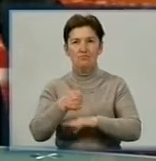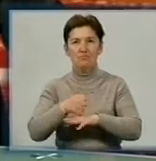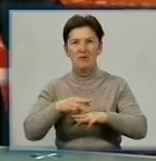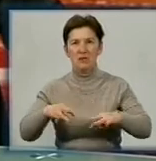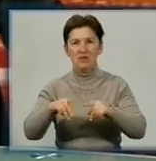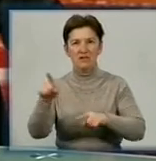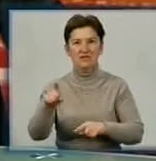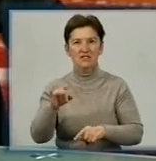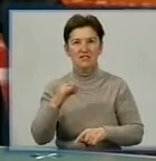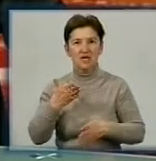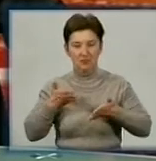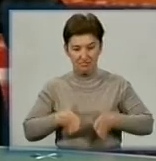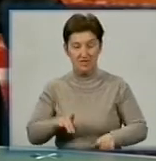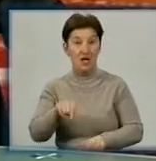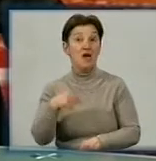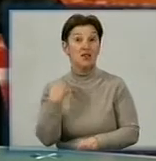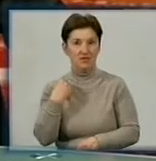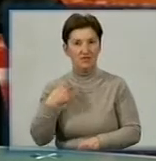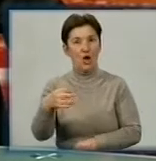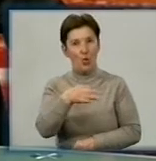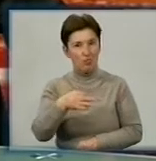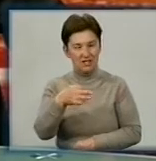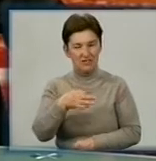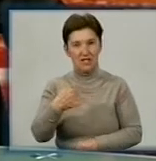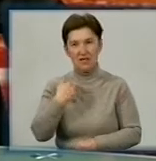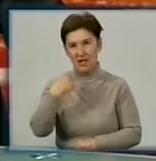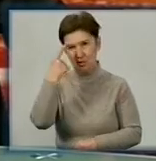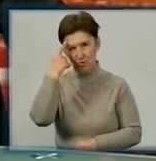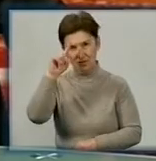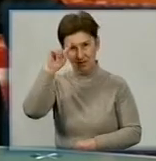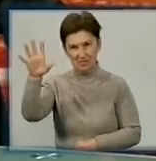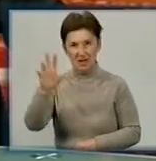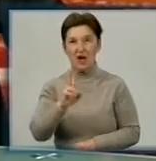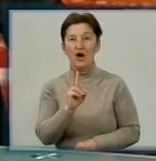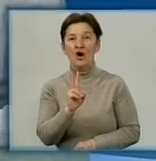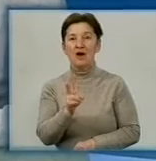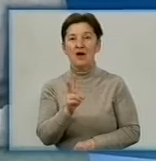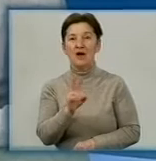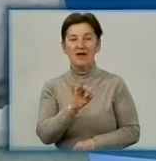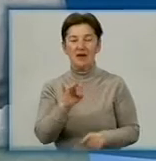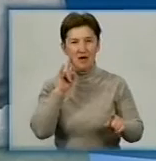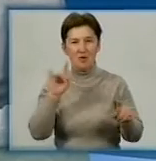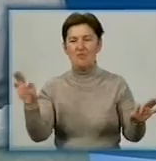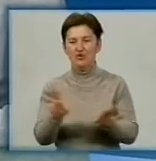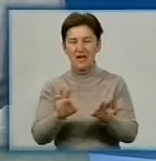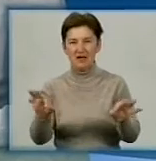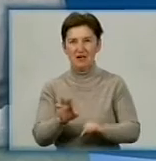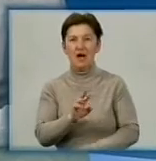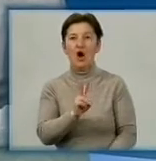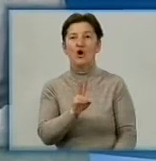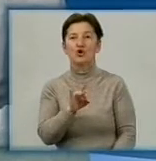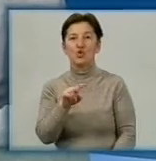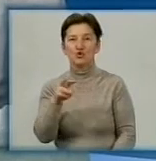Кіровоградської області. Також щиро сподіваюся, що і наш відомий земляк Ігор Крутой знайде час все-таки і в цьому році завітати.